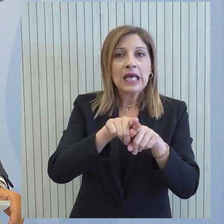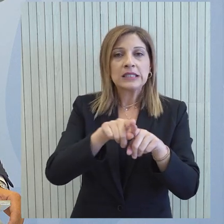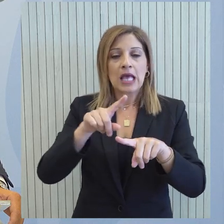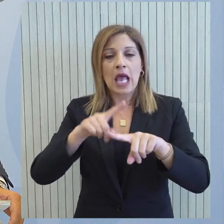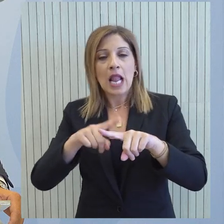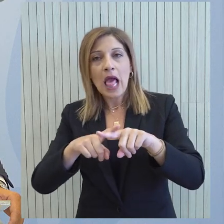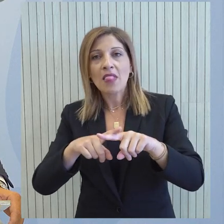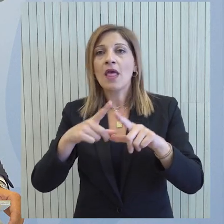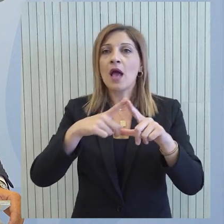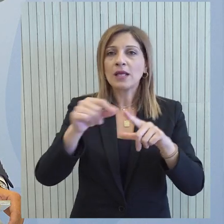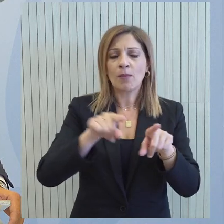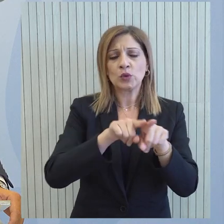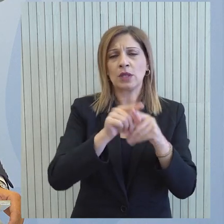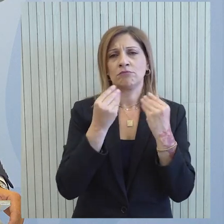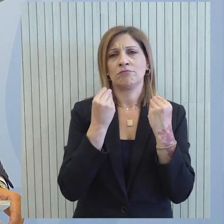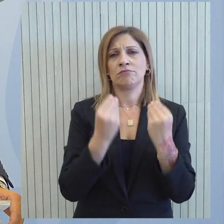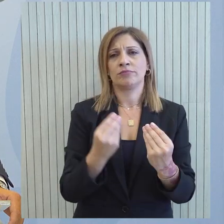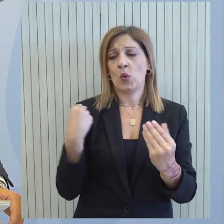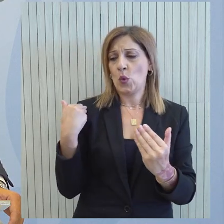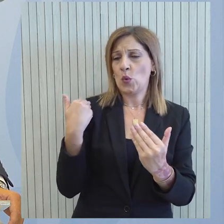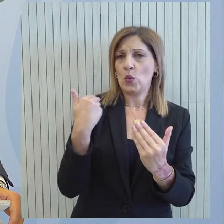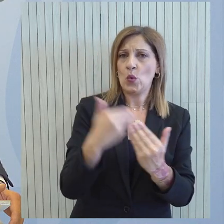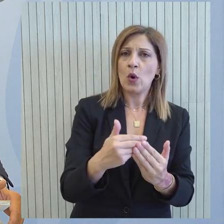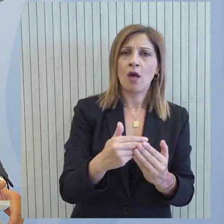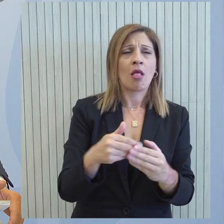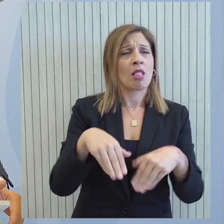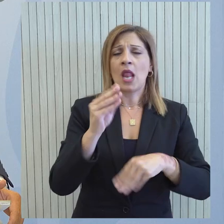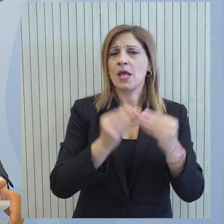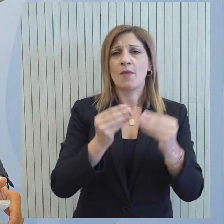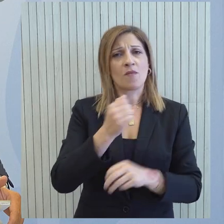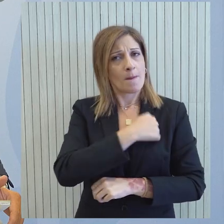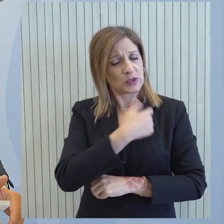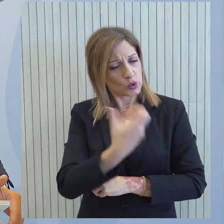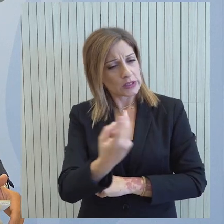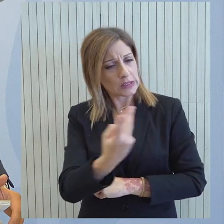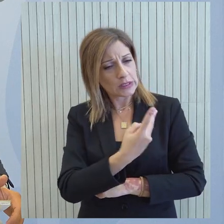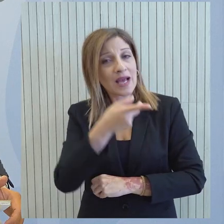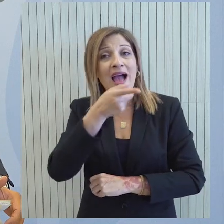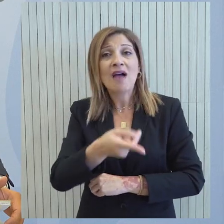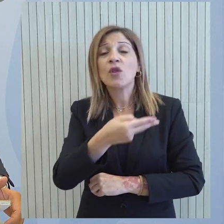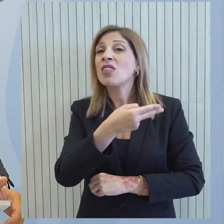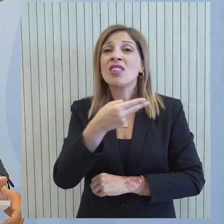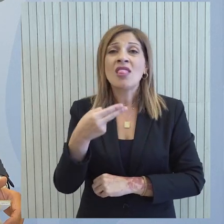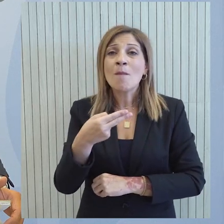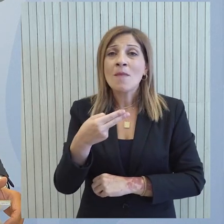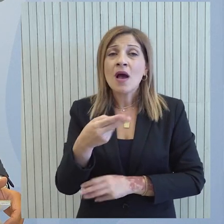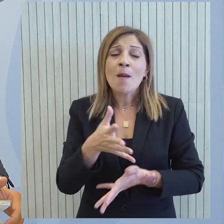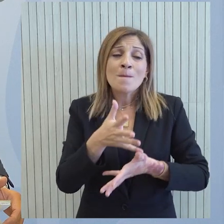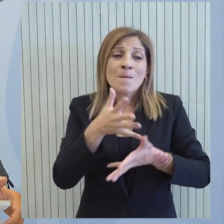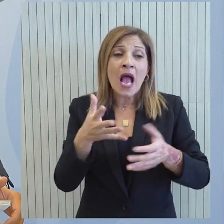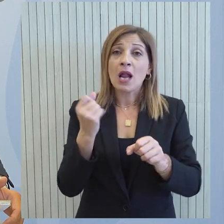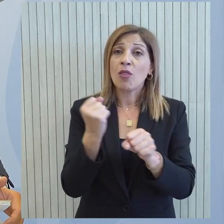-Αθήνας παραμένουν αγαστές και στενές δεν τίθεται ζήτημα εμπιστοσύνης εδώ είναι ζήτημα ενός